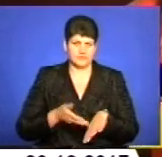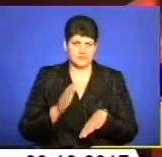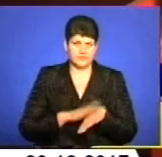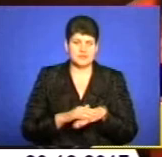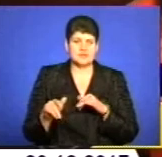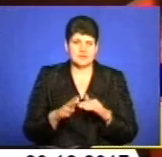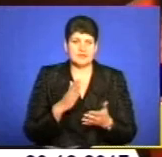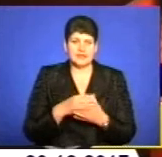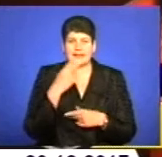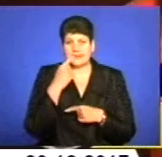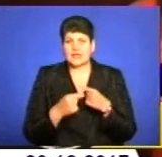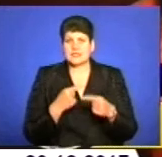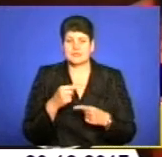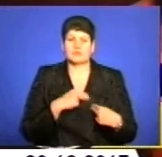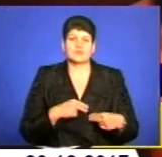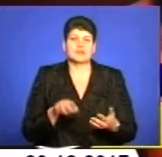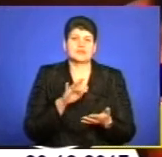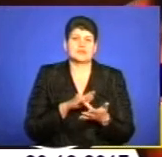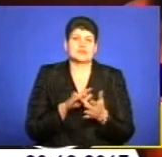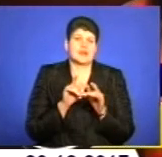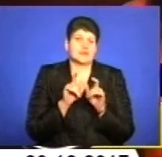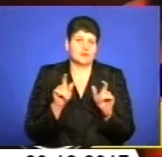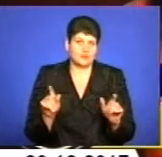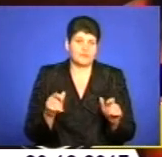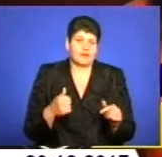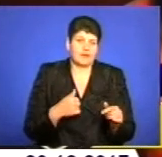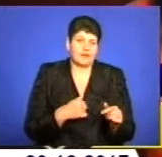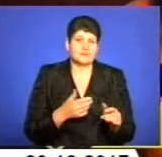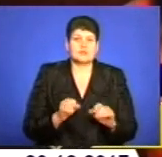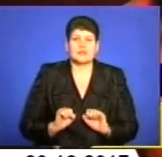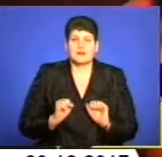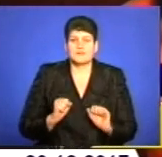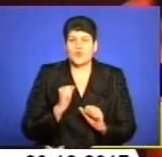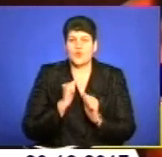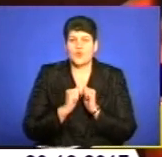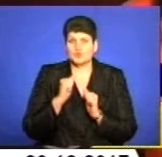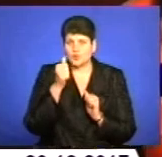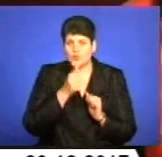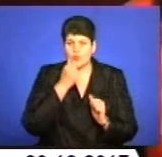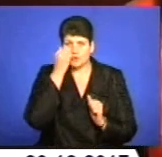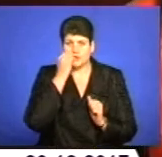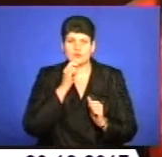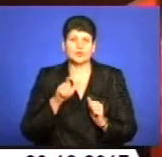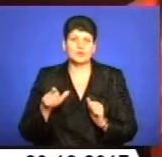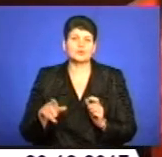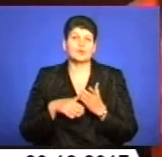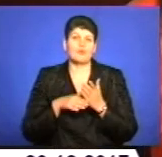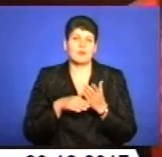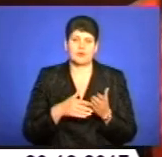працівники центру і безпосередньо я стараємося щороку подякувати людям, які нам допомагають